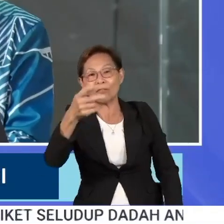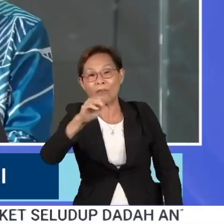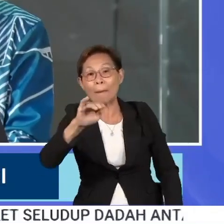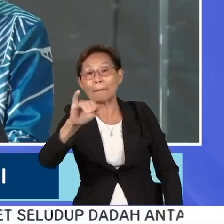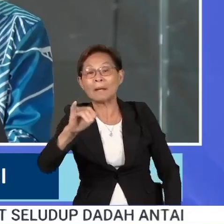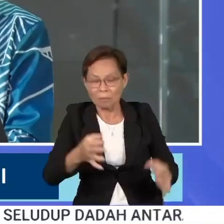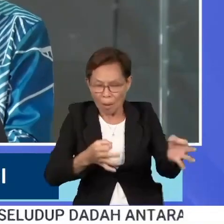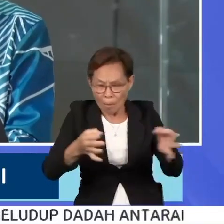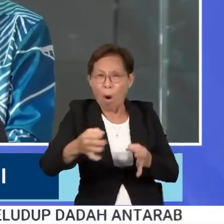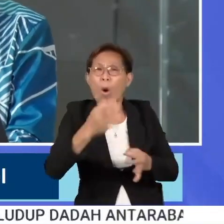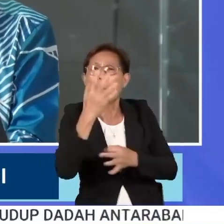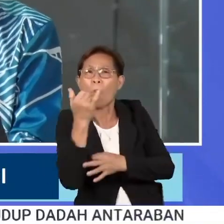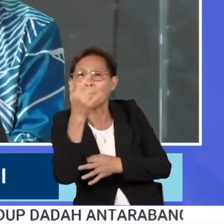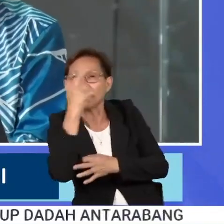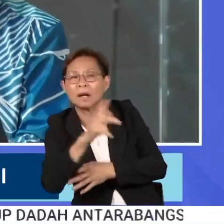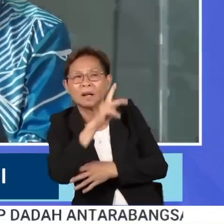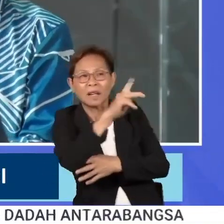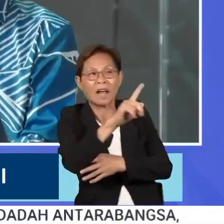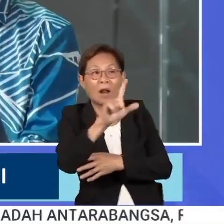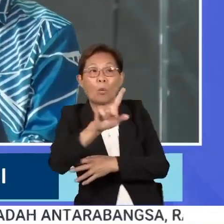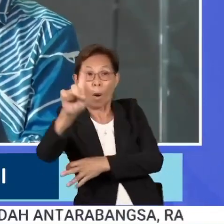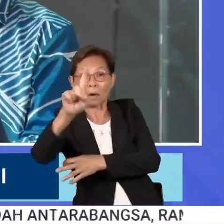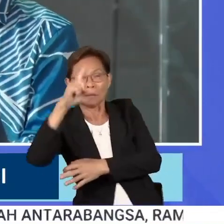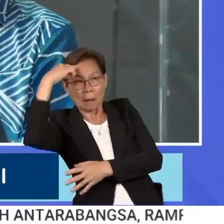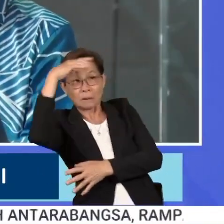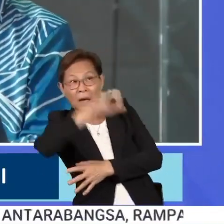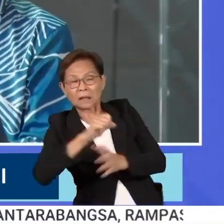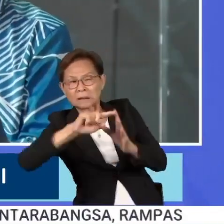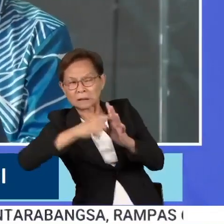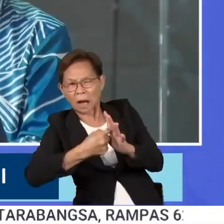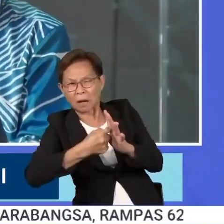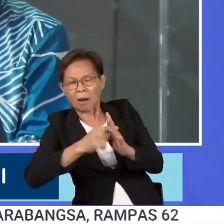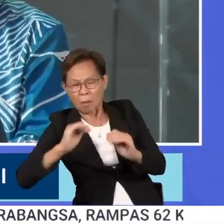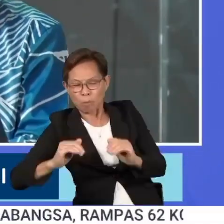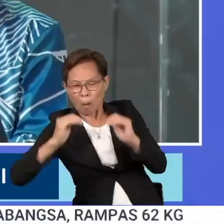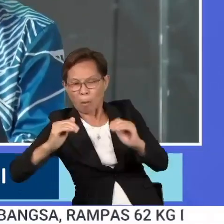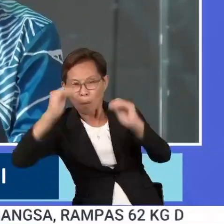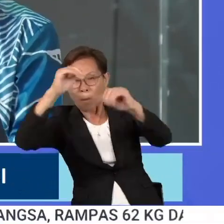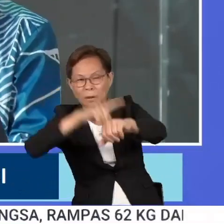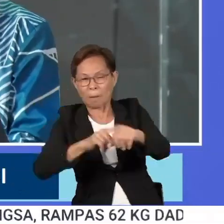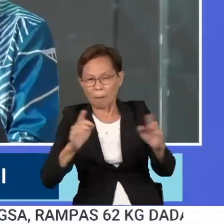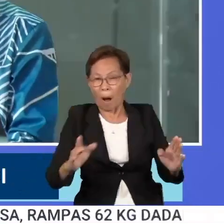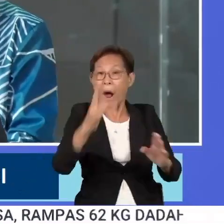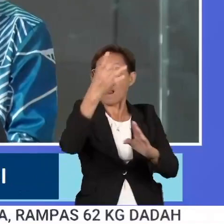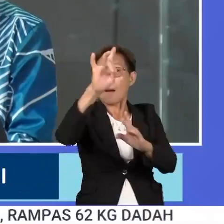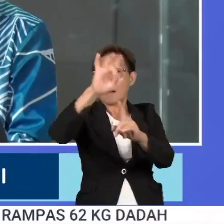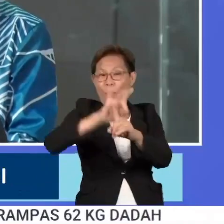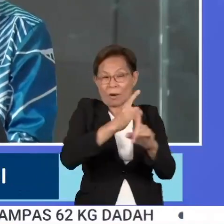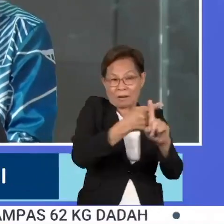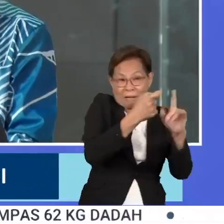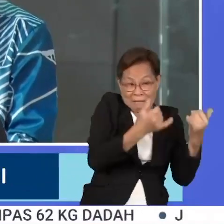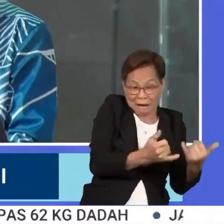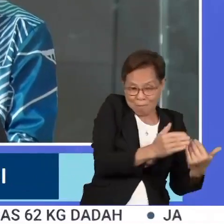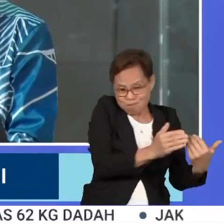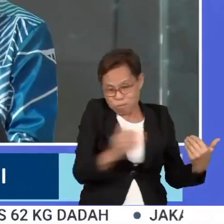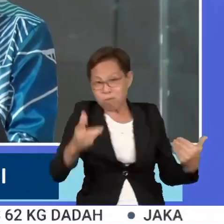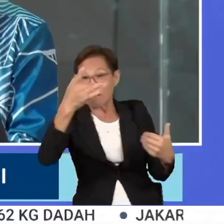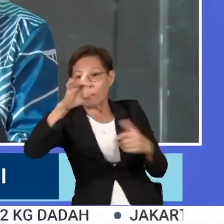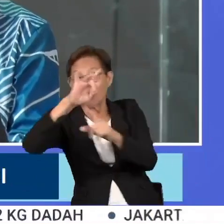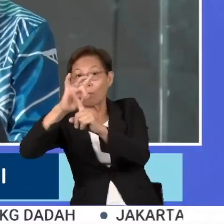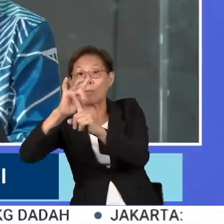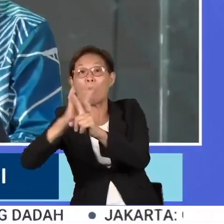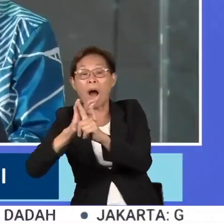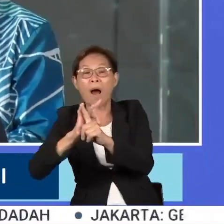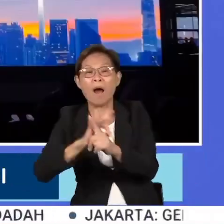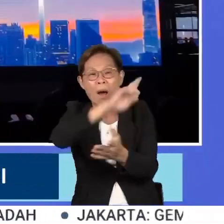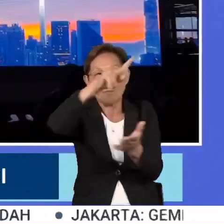menjelaskan ini berikutan KL1 yang dijangka mula beroperasi secara berperingkat dalam tempoh 18 bulan daripada sekarang merupakan pusat